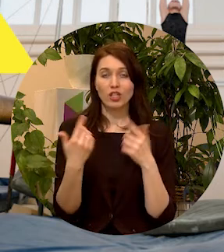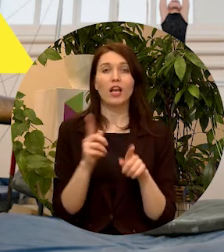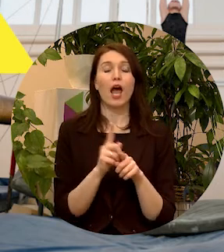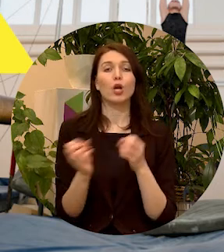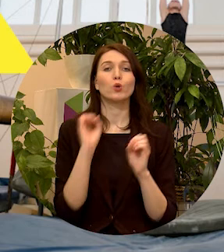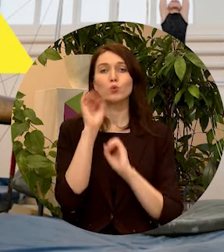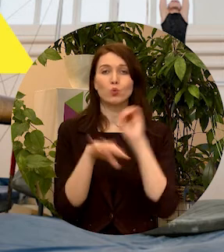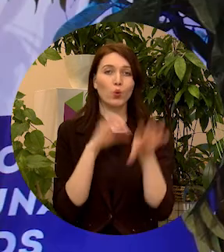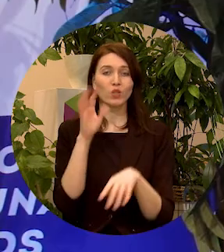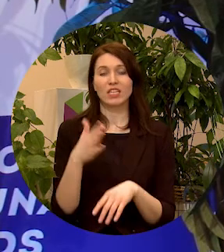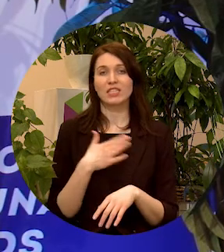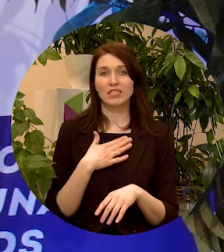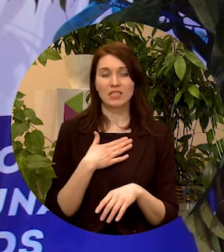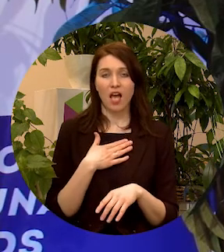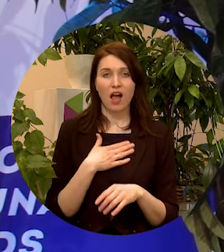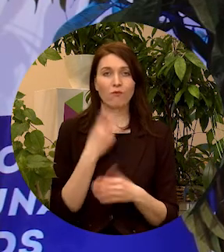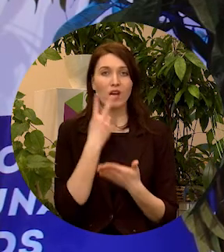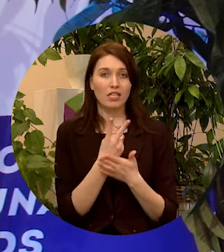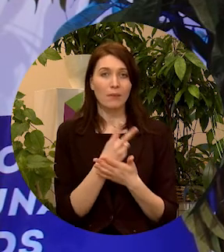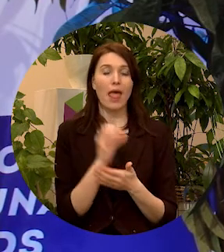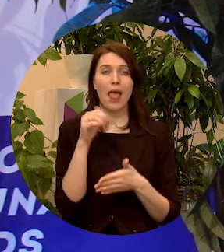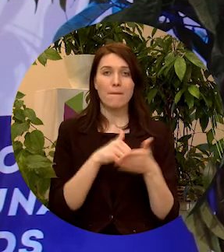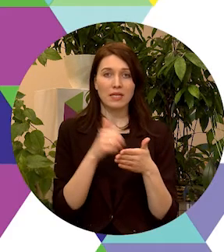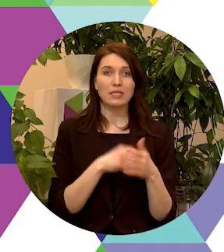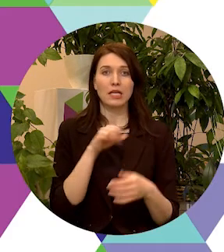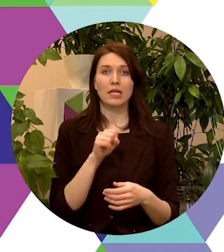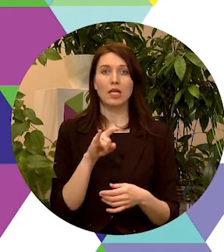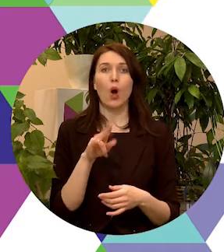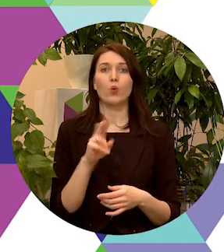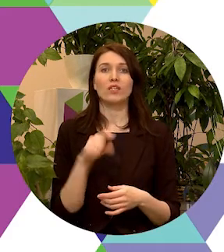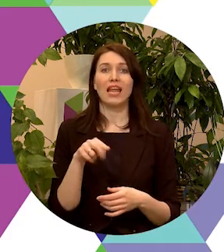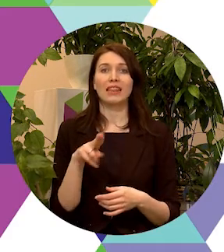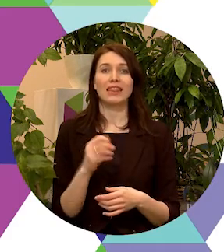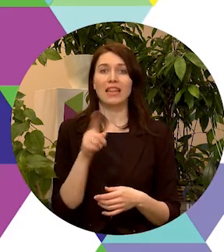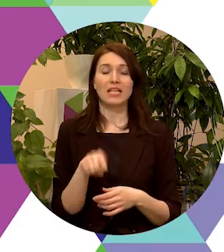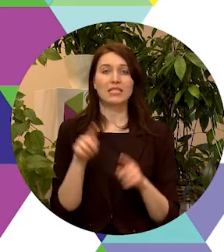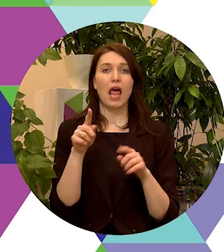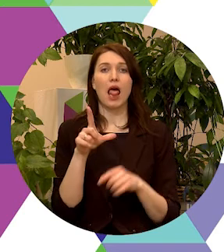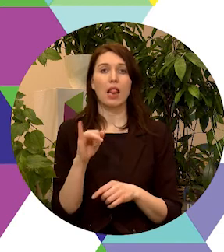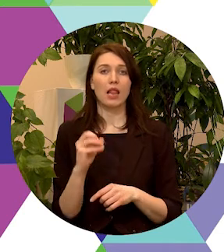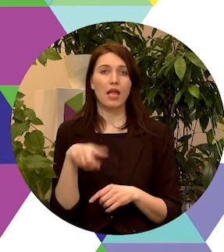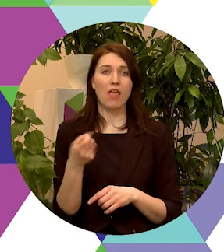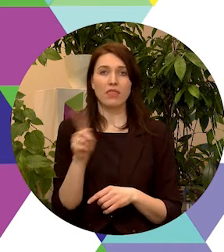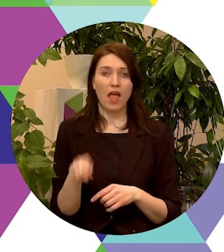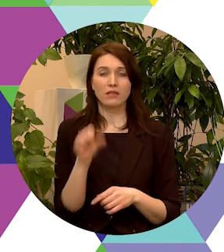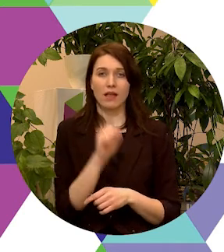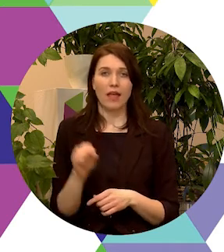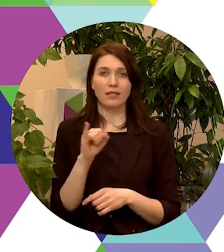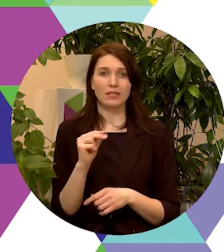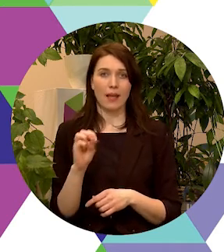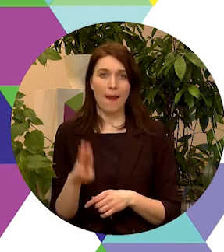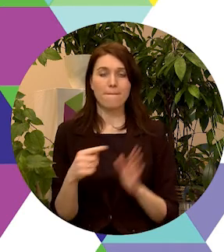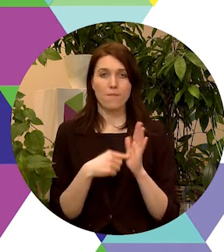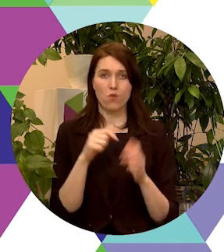arī savas vīzijas uz e-pastu jaunatnes lietas at izm.go.lv. Arī